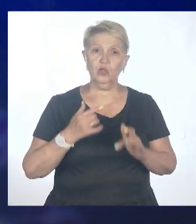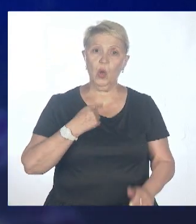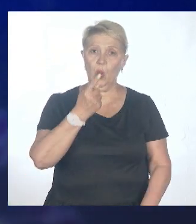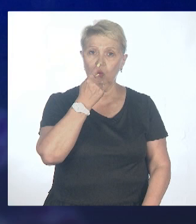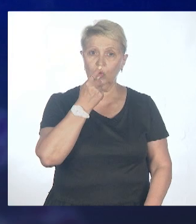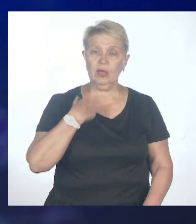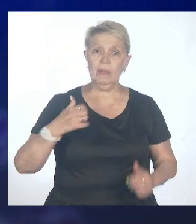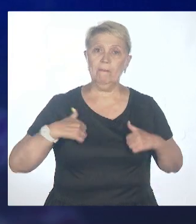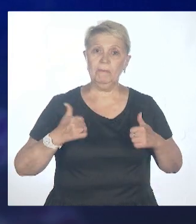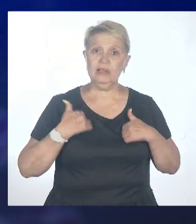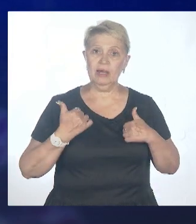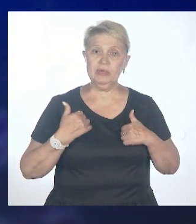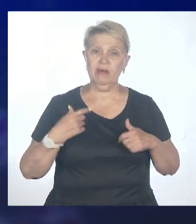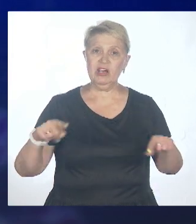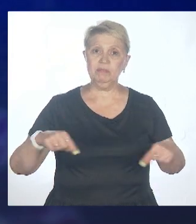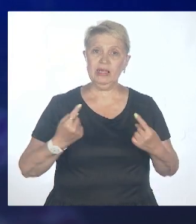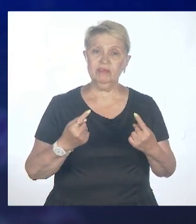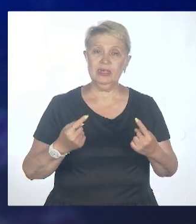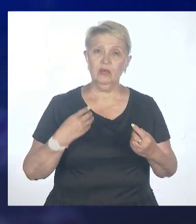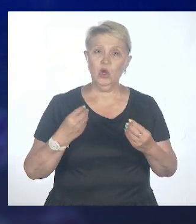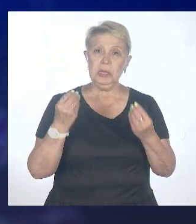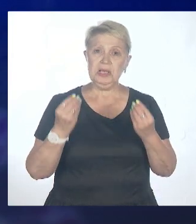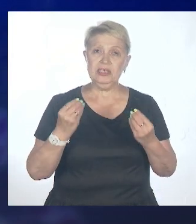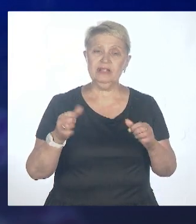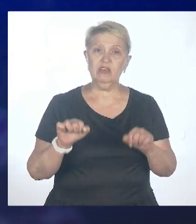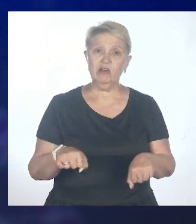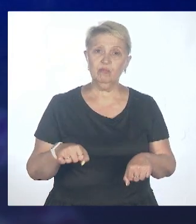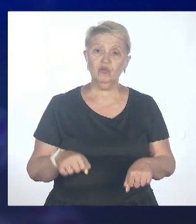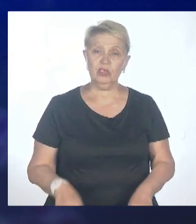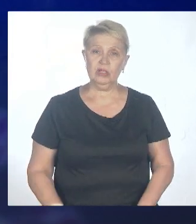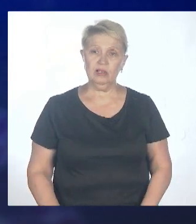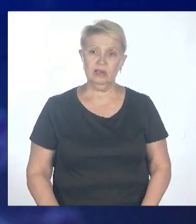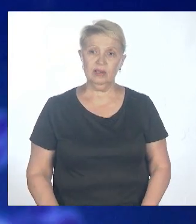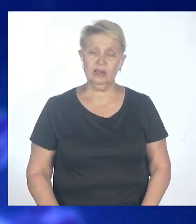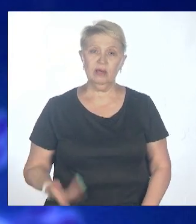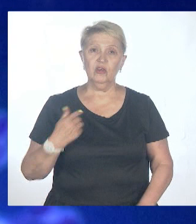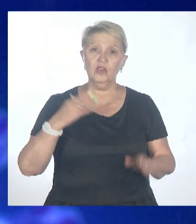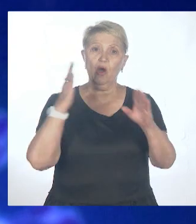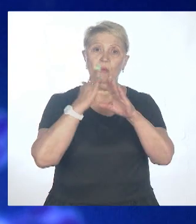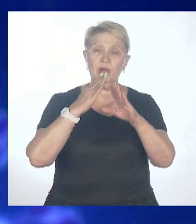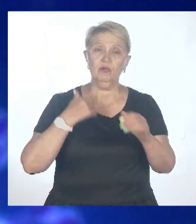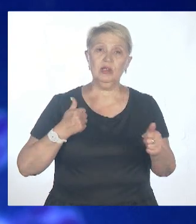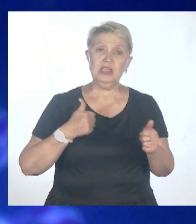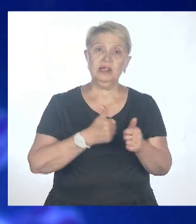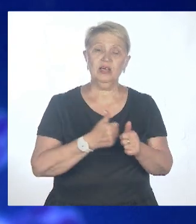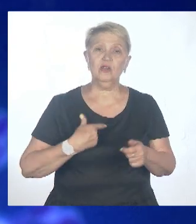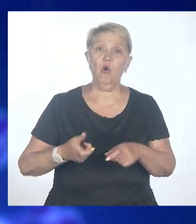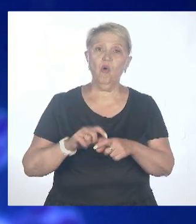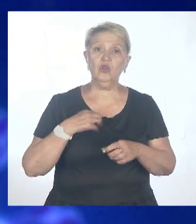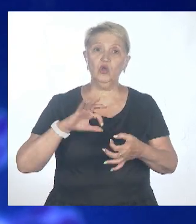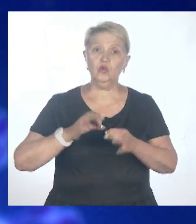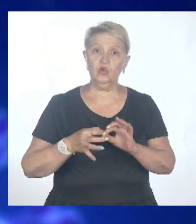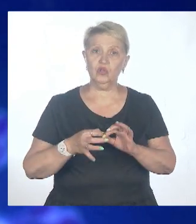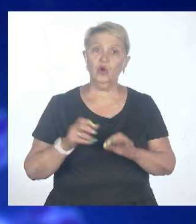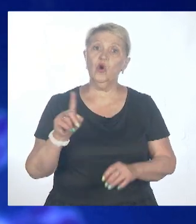есть мы пытаемся воспроизвести вот эти естественные возможности. Но, как вы понимаете, природу догнать очень сложно. Кое-что мы умеем делать,